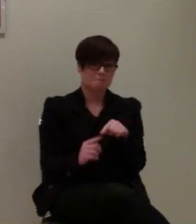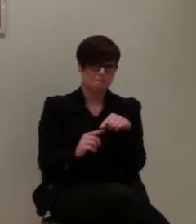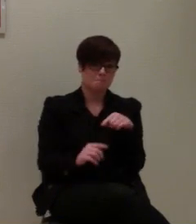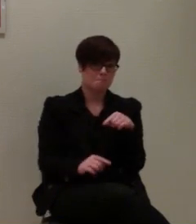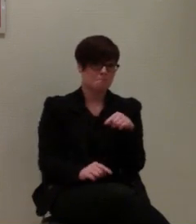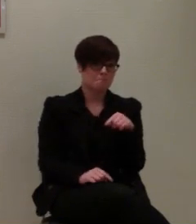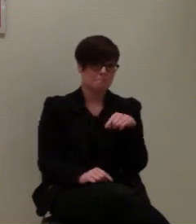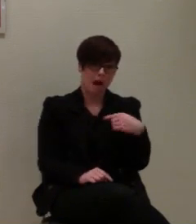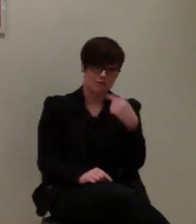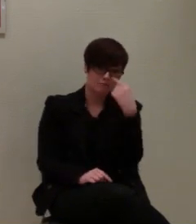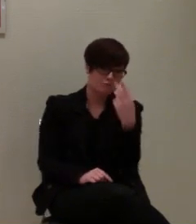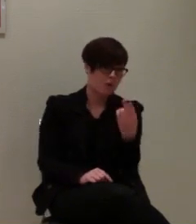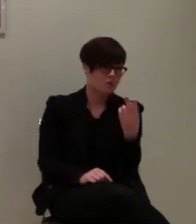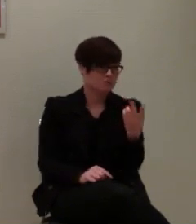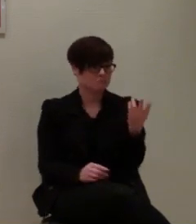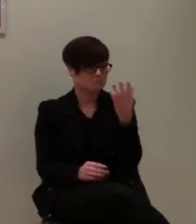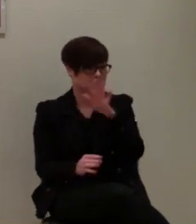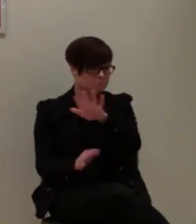wie sehen das die anderen?